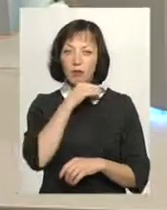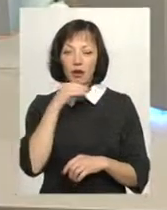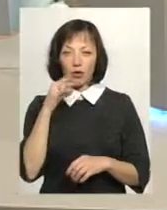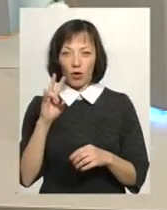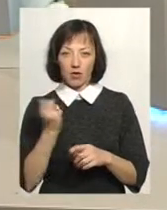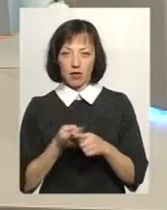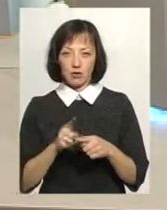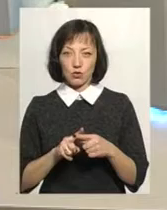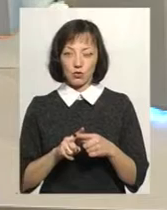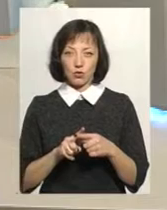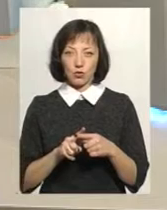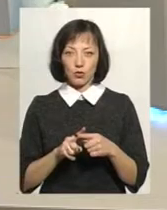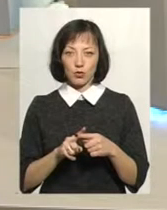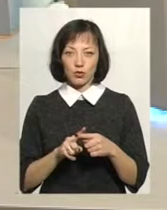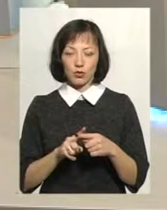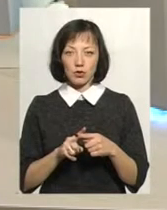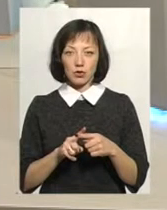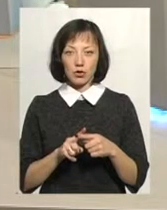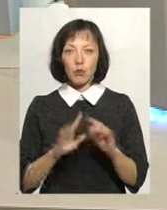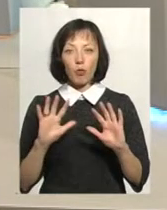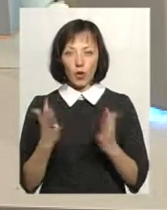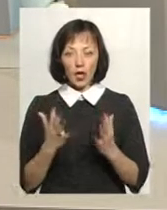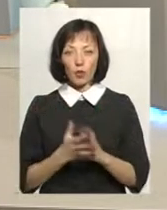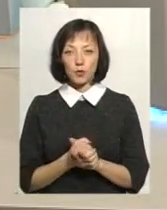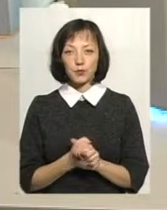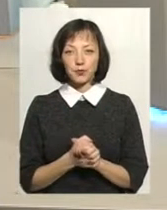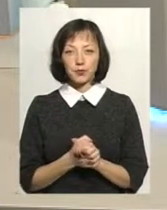оцю таку подію.